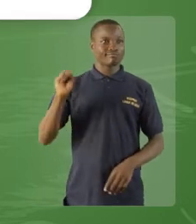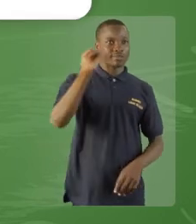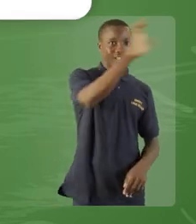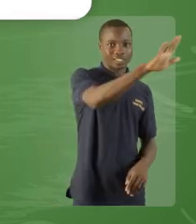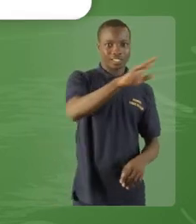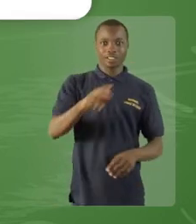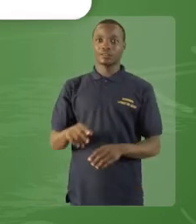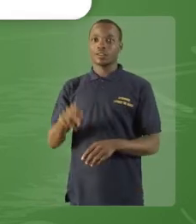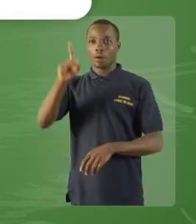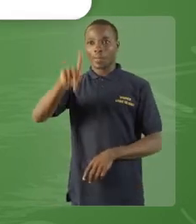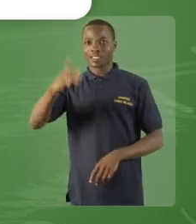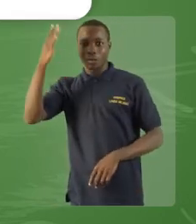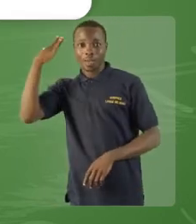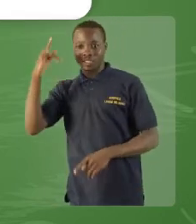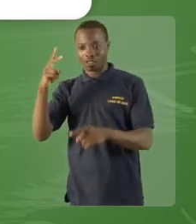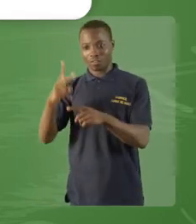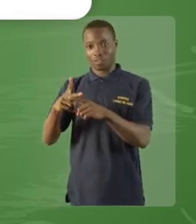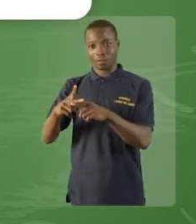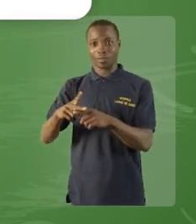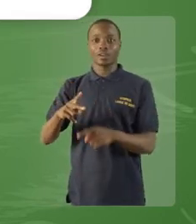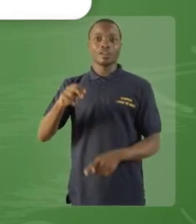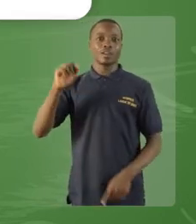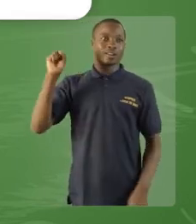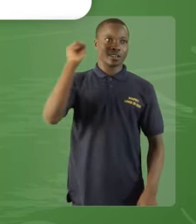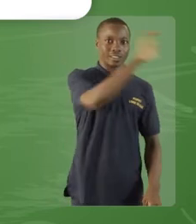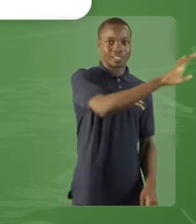Quelle est la nature du mot lancer ?